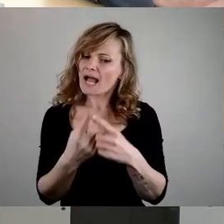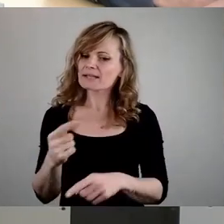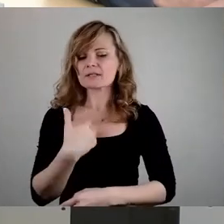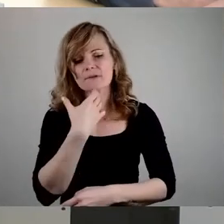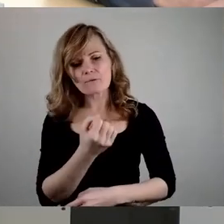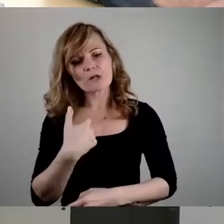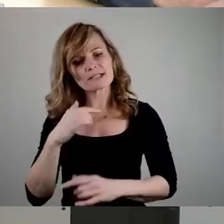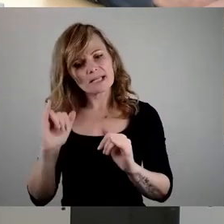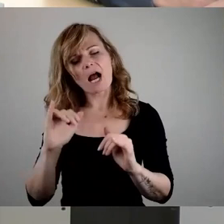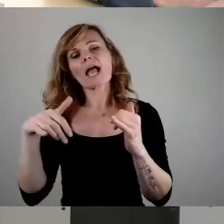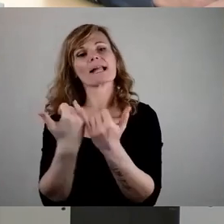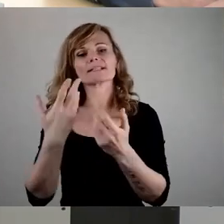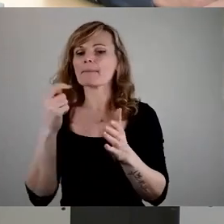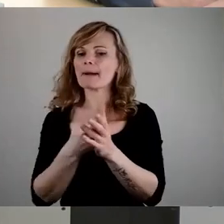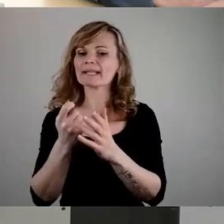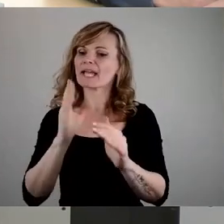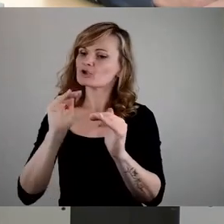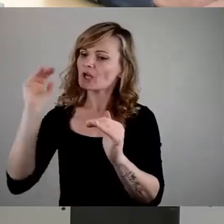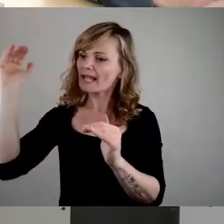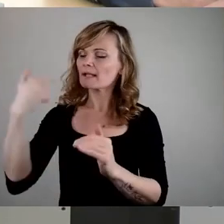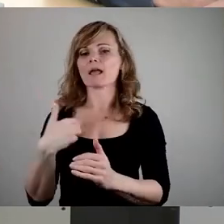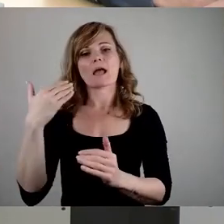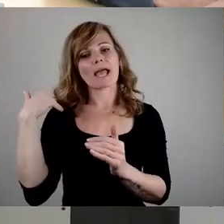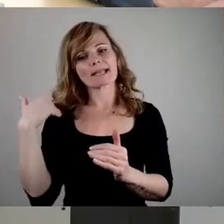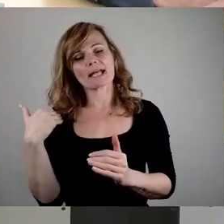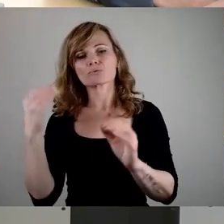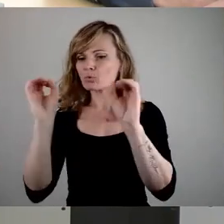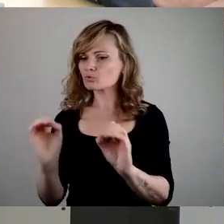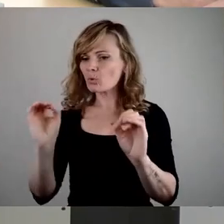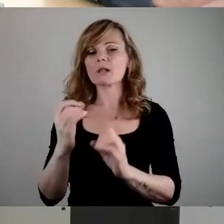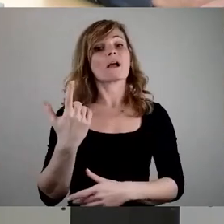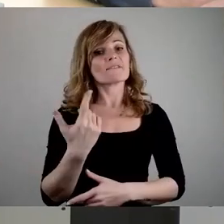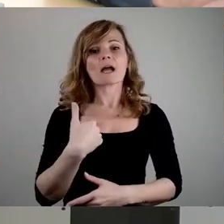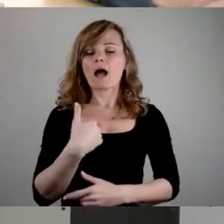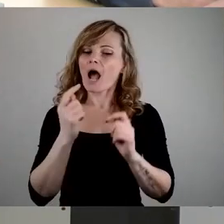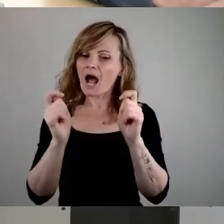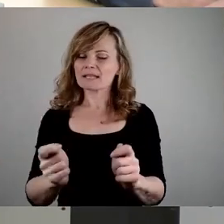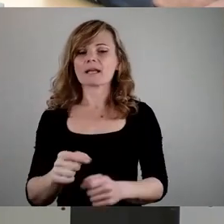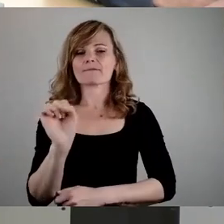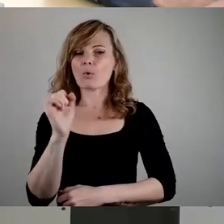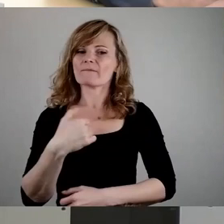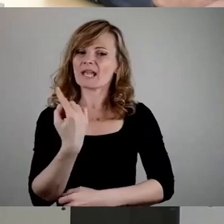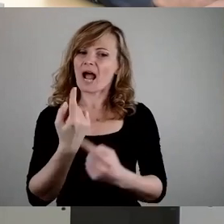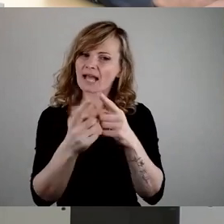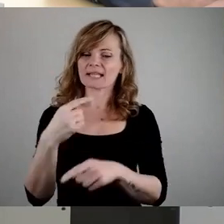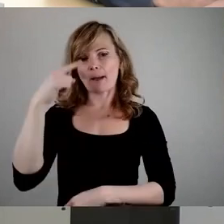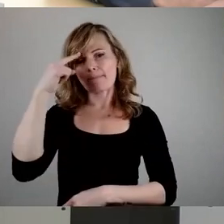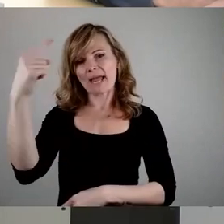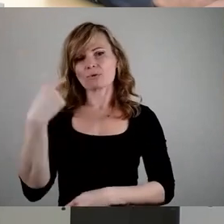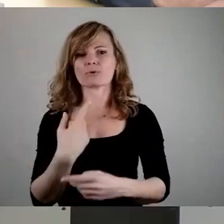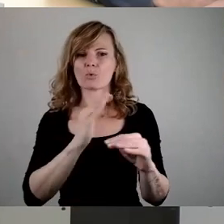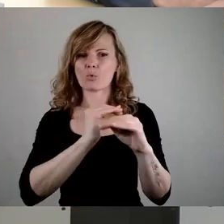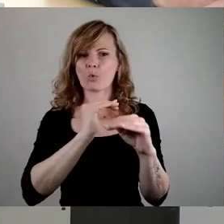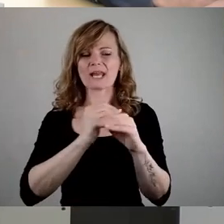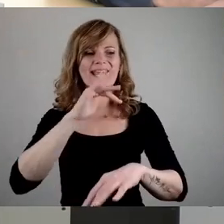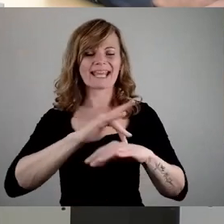steigen und Eltern nicht entlastet werden. Wir haben hier einen Antrag eingebracht, weil wir das tatsächlich auch anders sehen und die Kolleginnen und Kollegen von, da kann man ja fast nur Kollegen